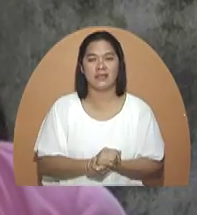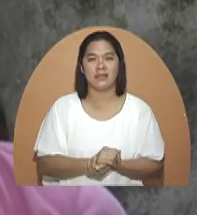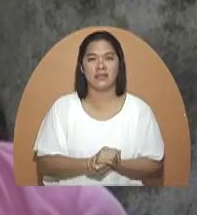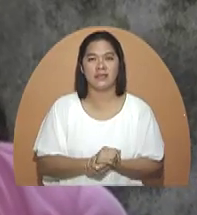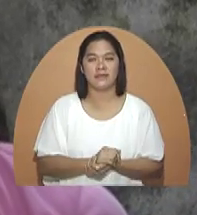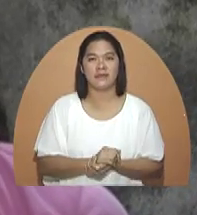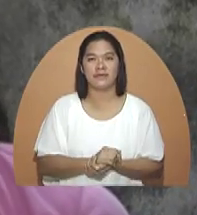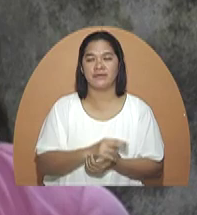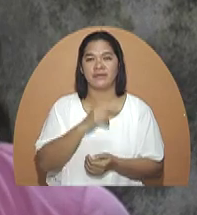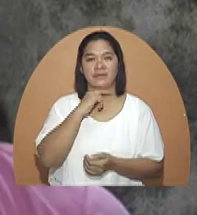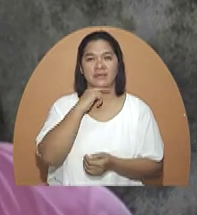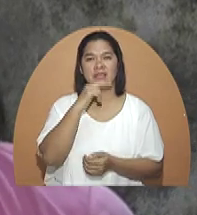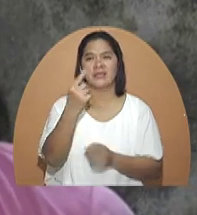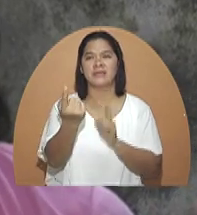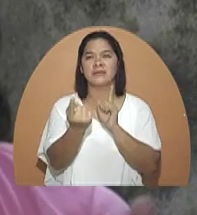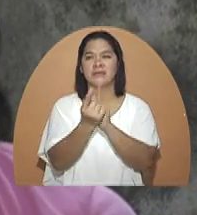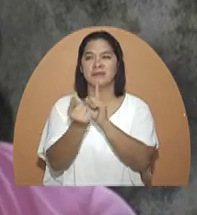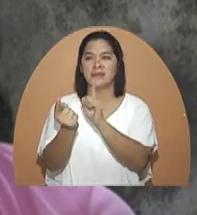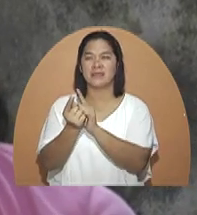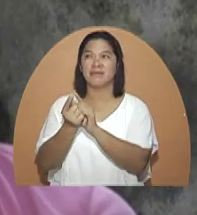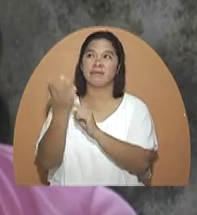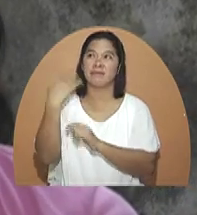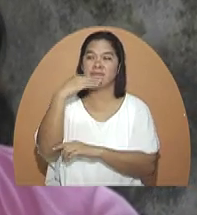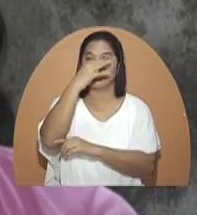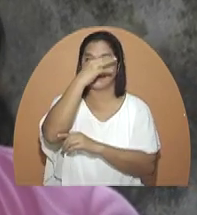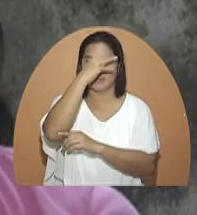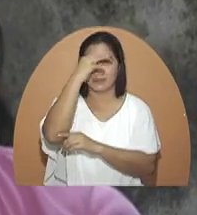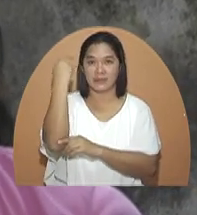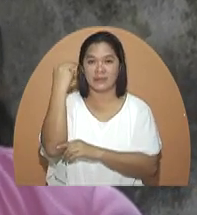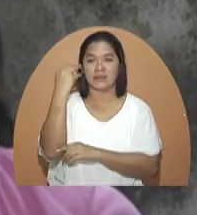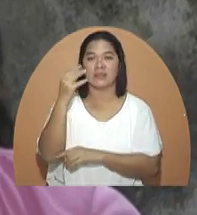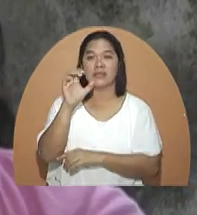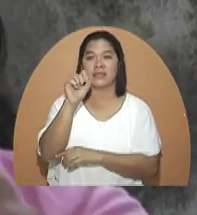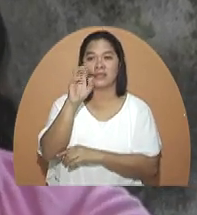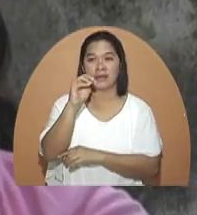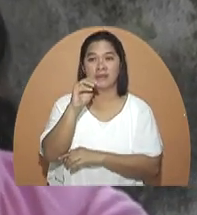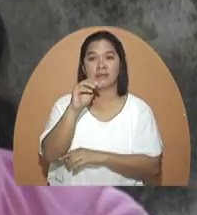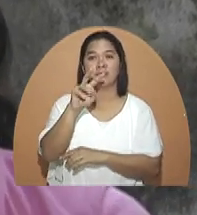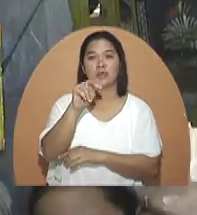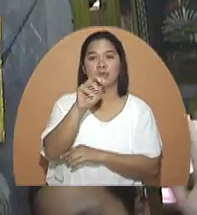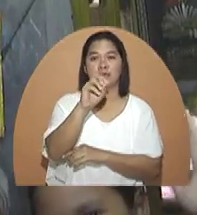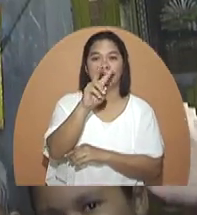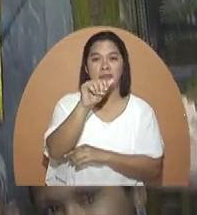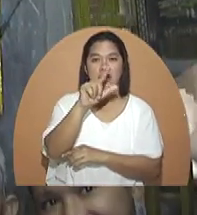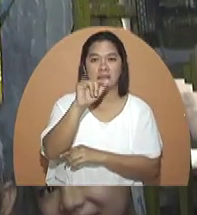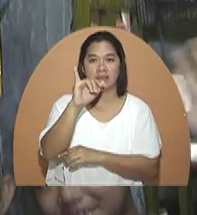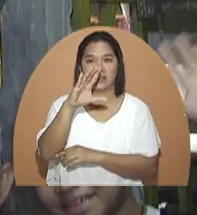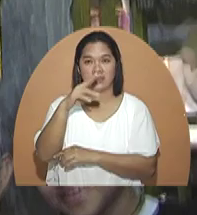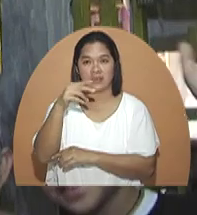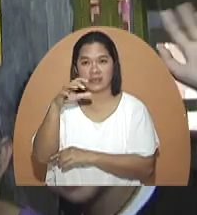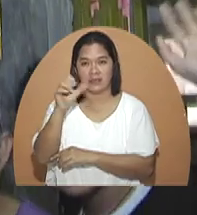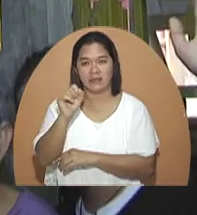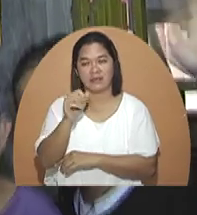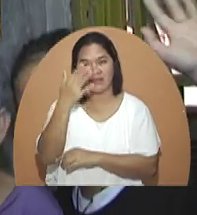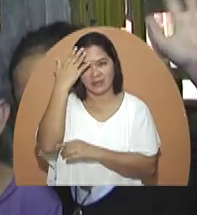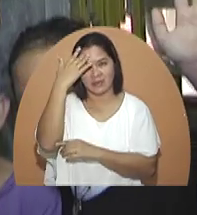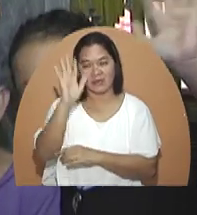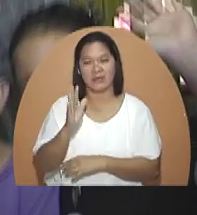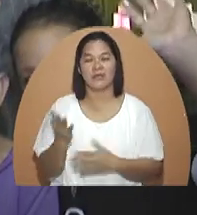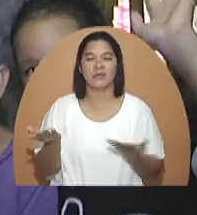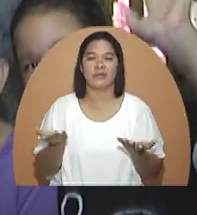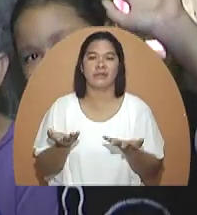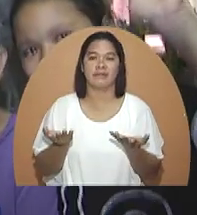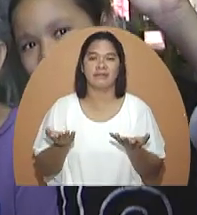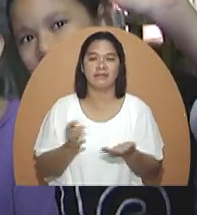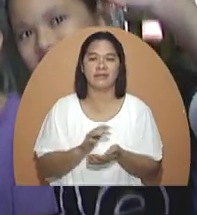hindi kami nagkita sa noong March sa ISM novaletsis. Naku, iwan. Hindi ko po